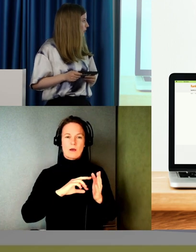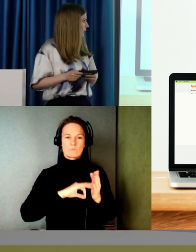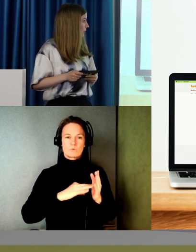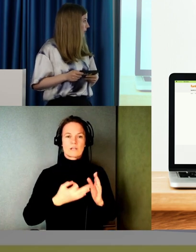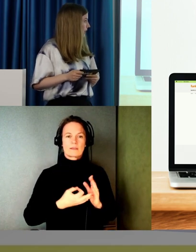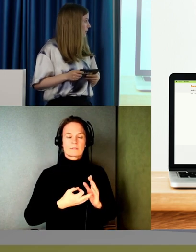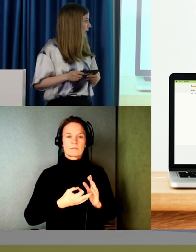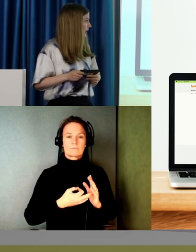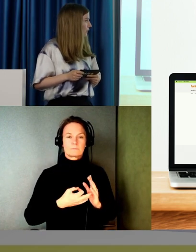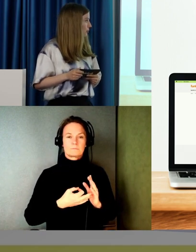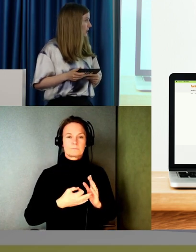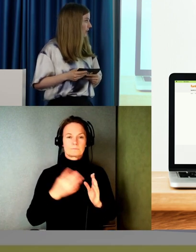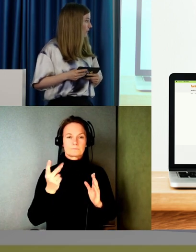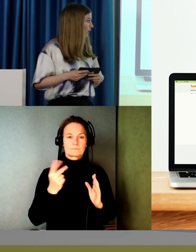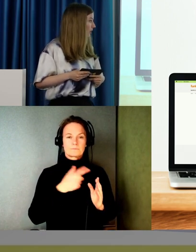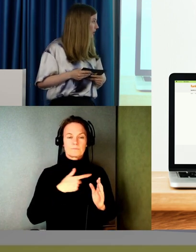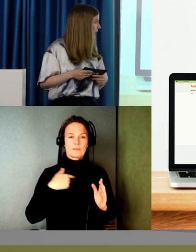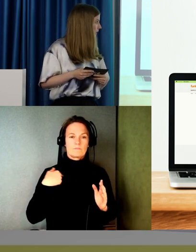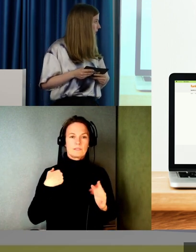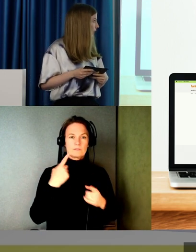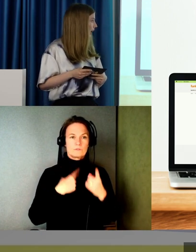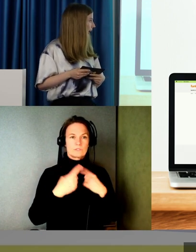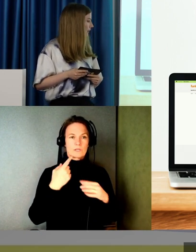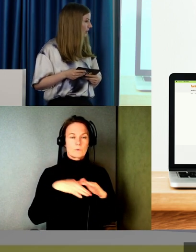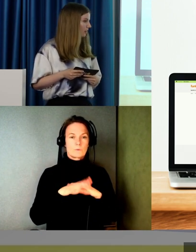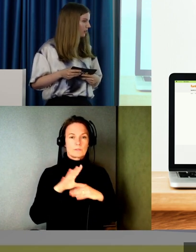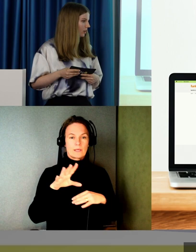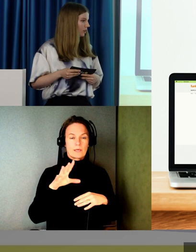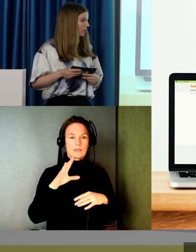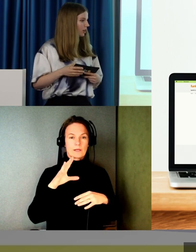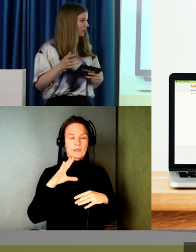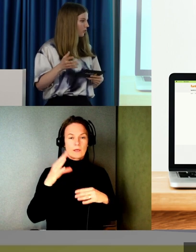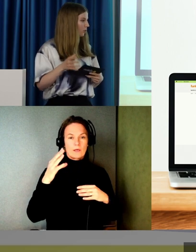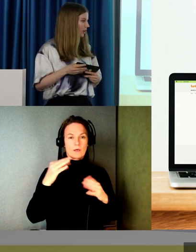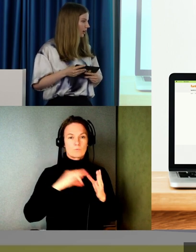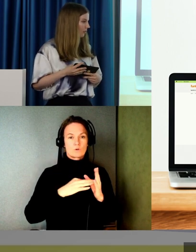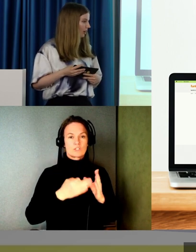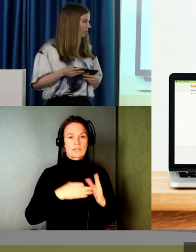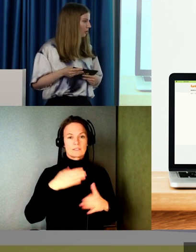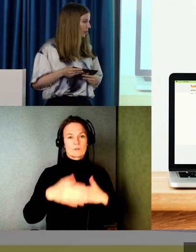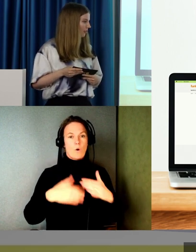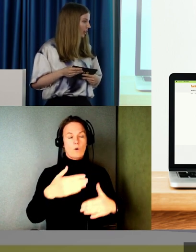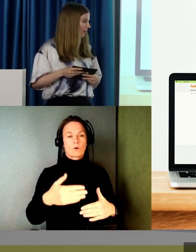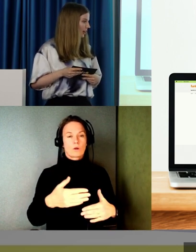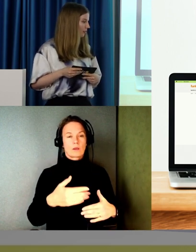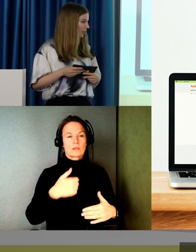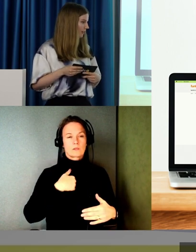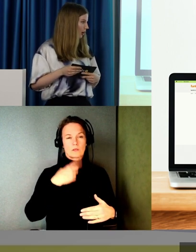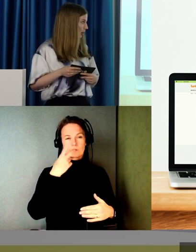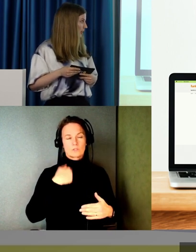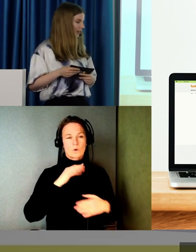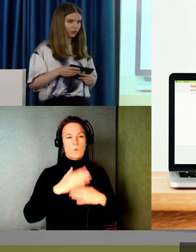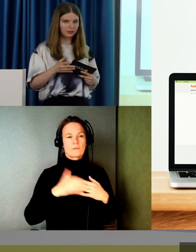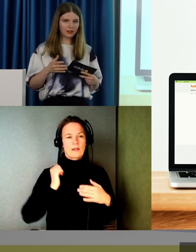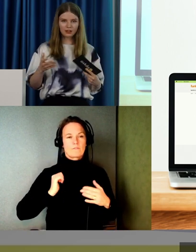Någonting som vi diskuterade under projektets gång. Var att. Ja men jag såg när jag skulle återanvända färger från